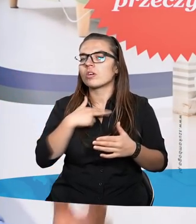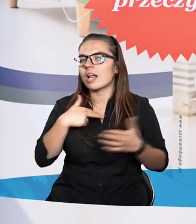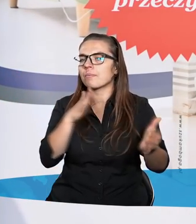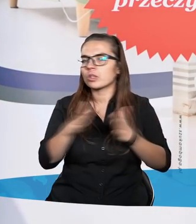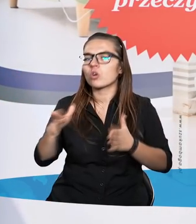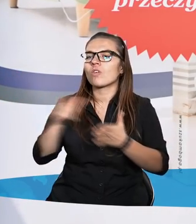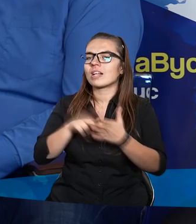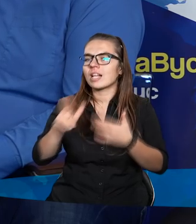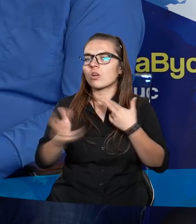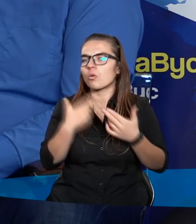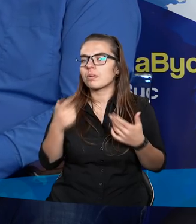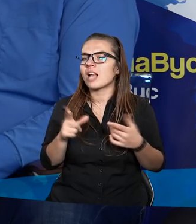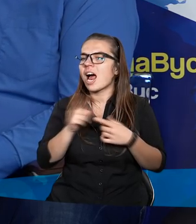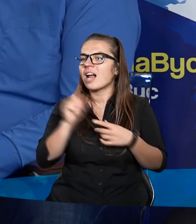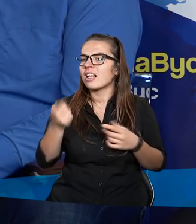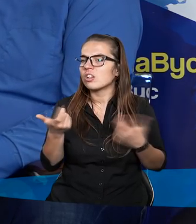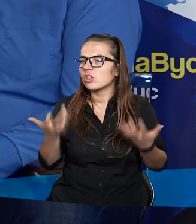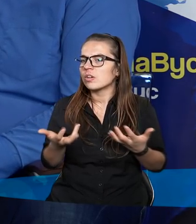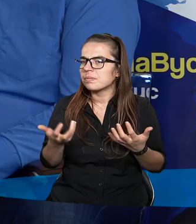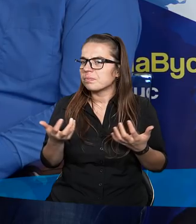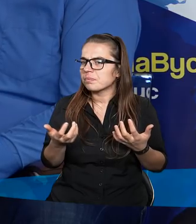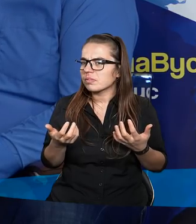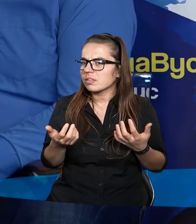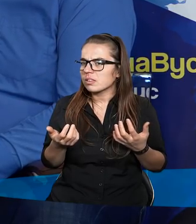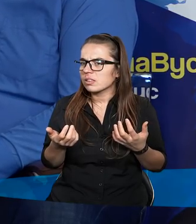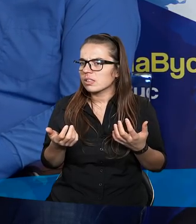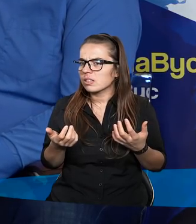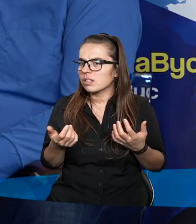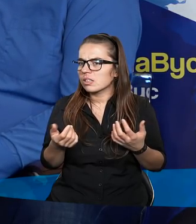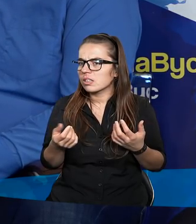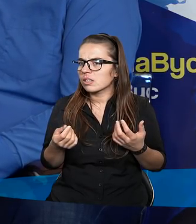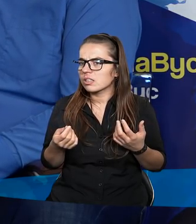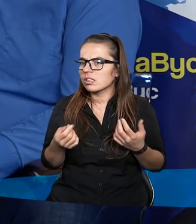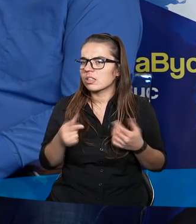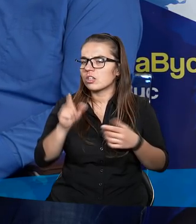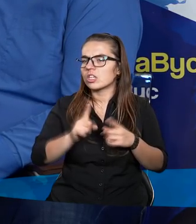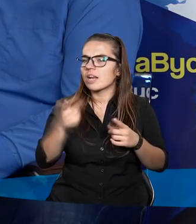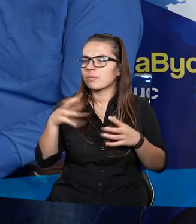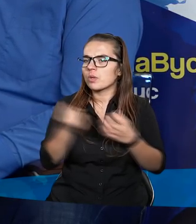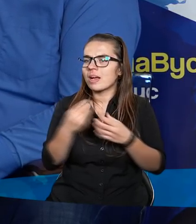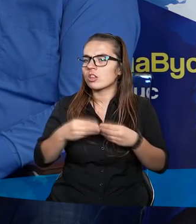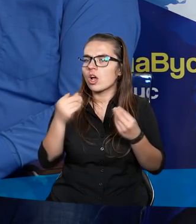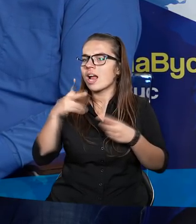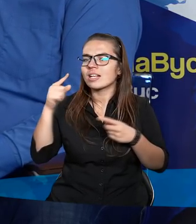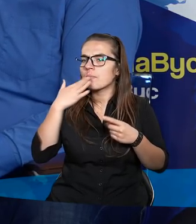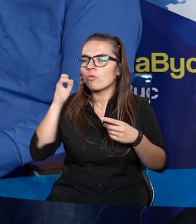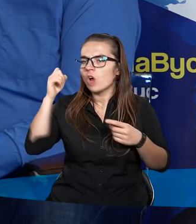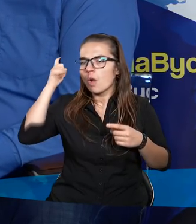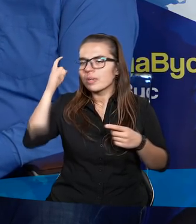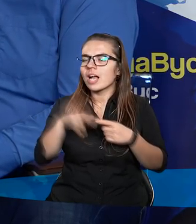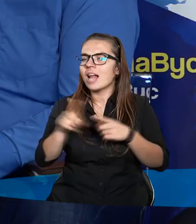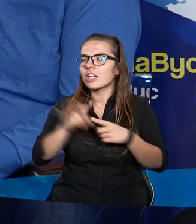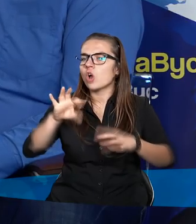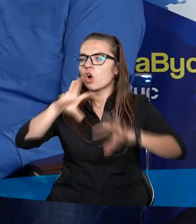nas przygotować nawet na otrzymanie tej Ale czasem nawet, wiecie, to takie może być śmieszne, czasem nawet fizycznie trzeba dojrzeć. Nie mówię o psychice, o